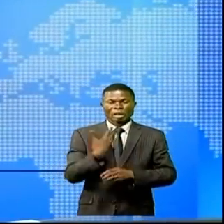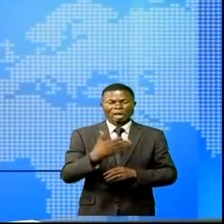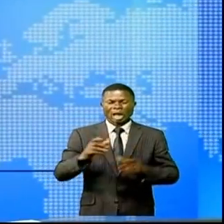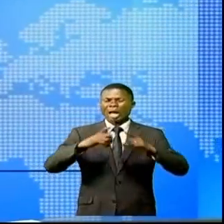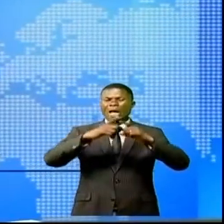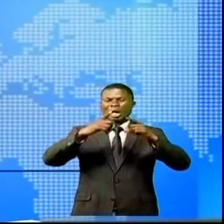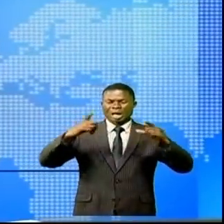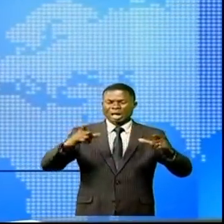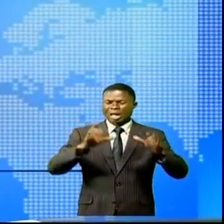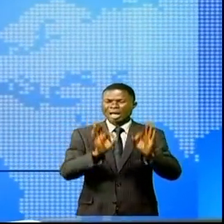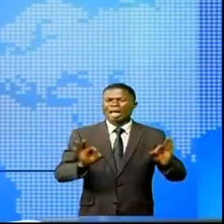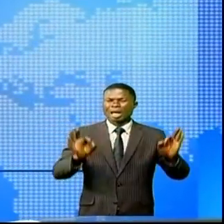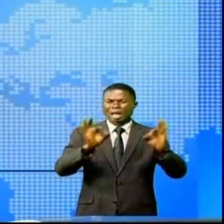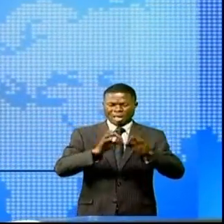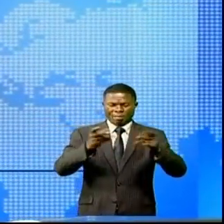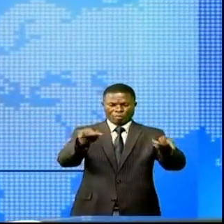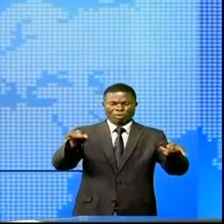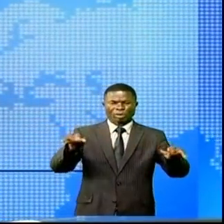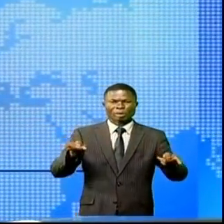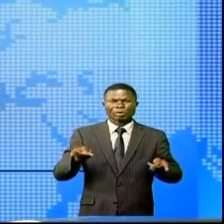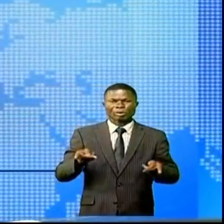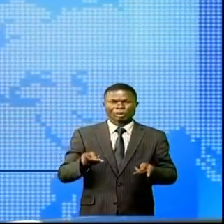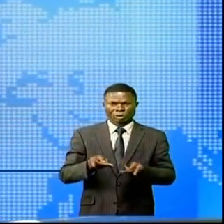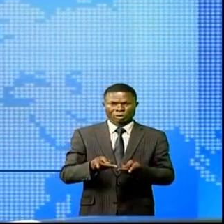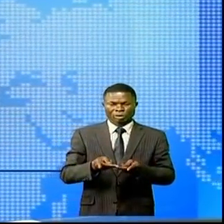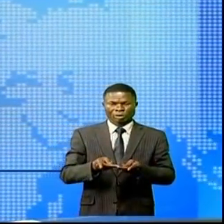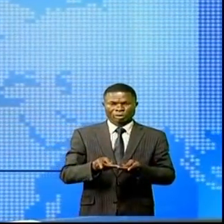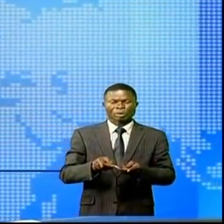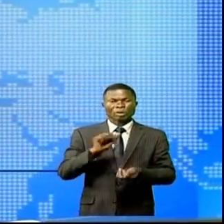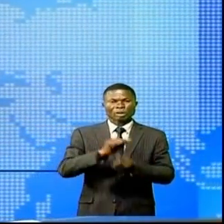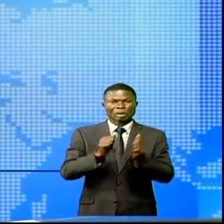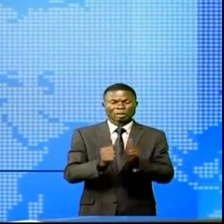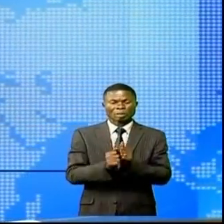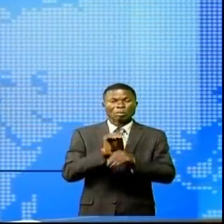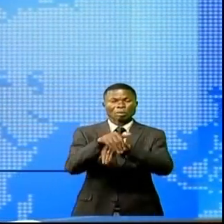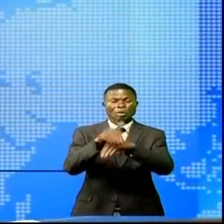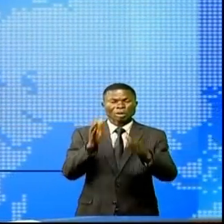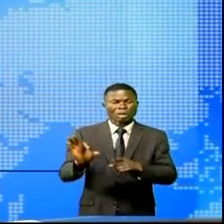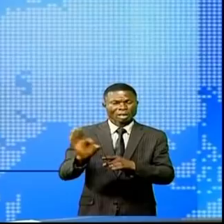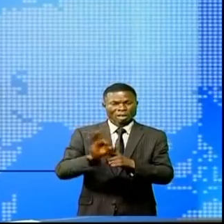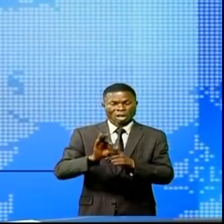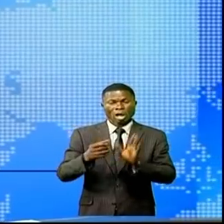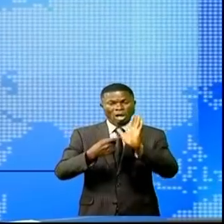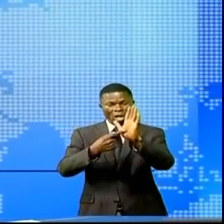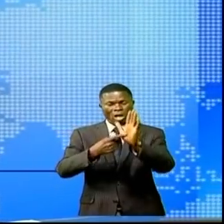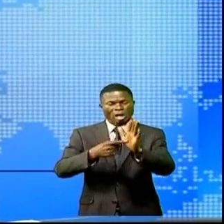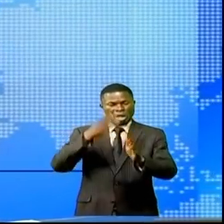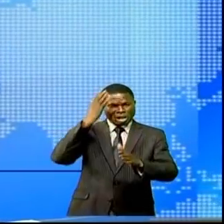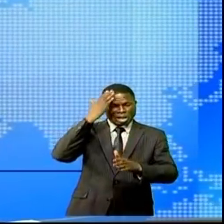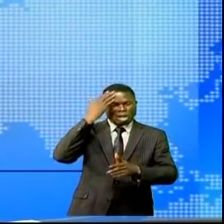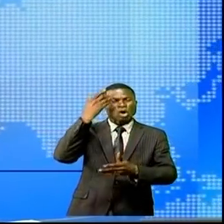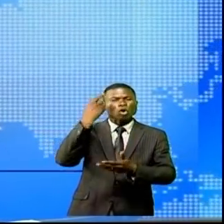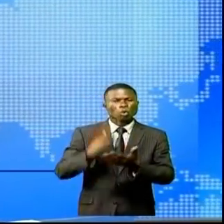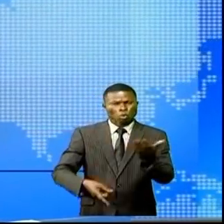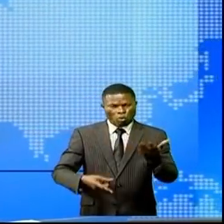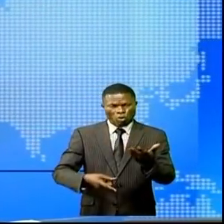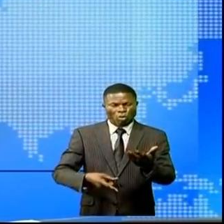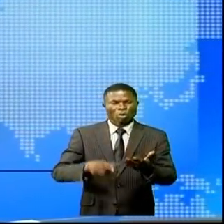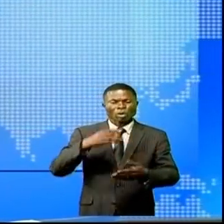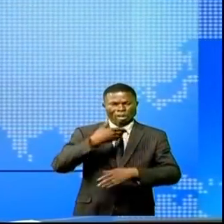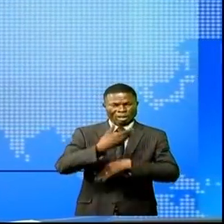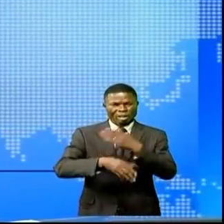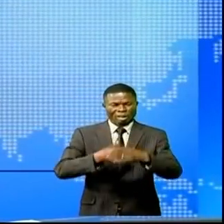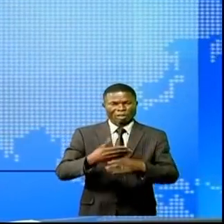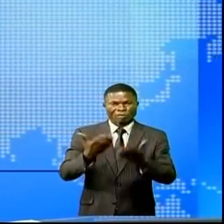à impact environnemental. Il était question pour les participants de démontrer le savoir-faire des experts dans la réalisation